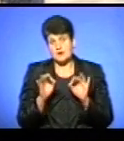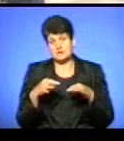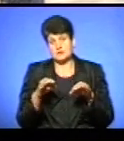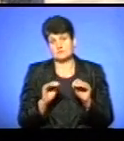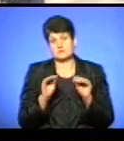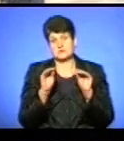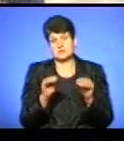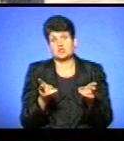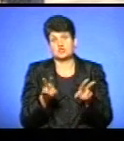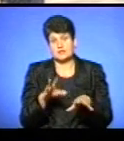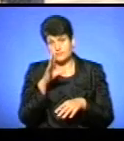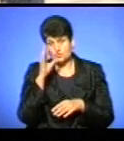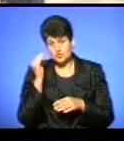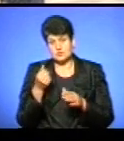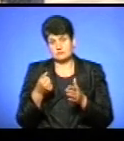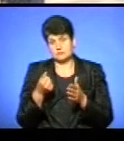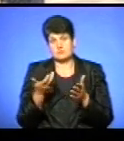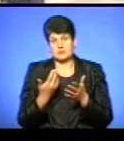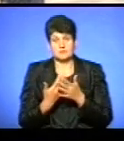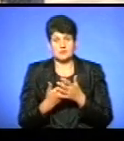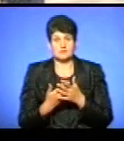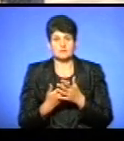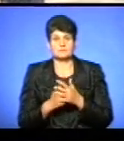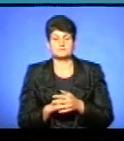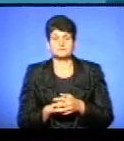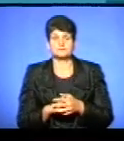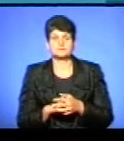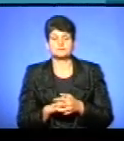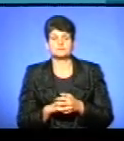транспортні засоби залишати на ніч, або для якогось кримінового чи кримінового стояння.